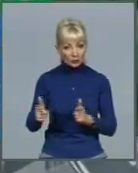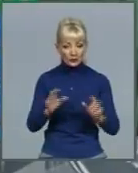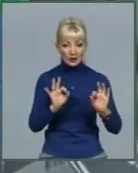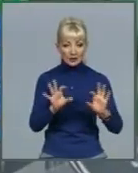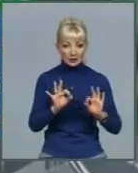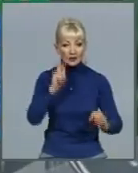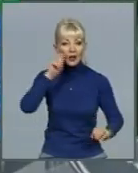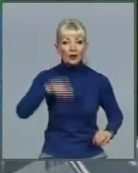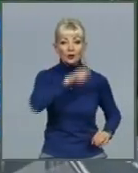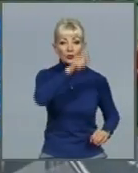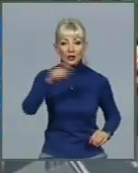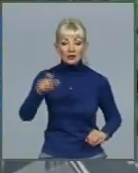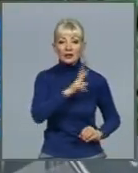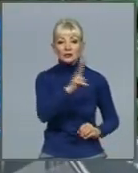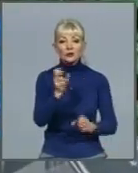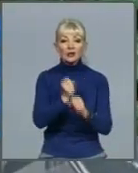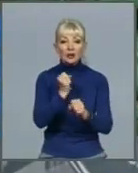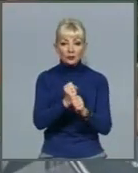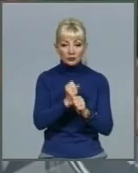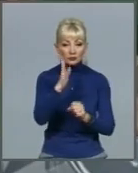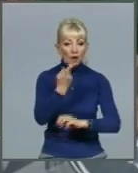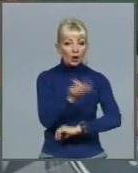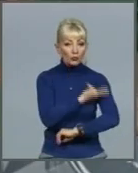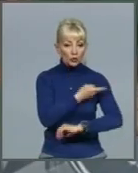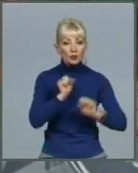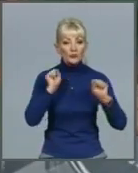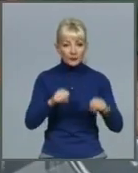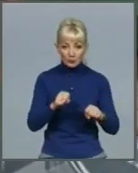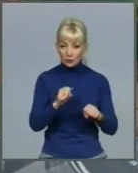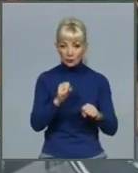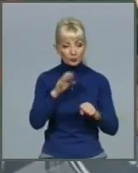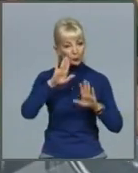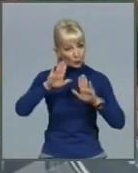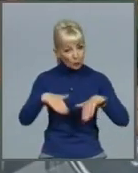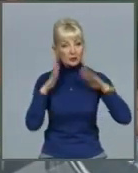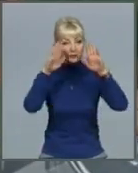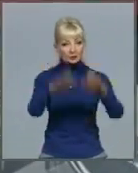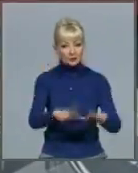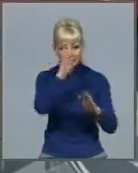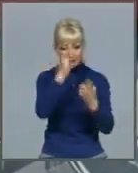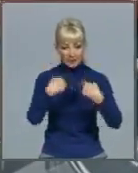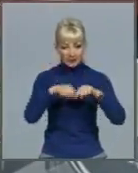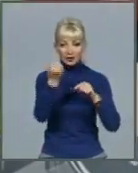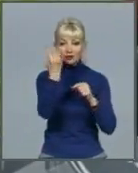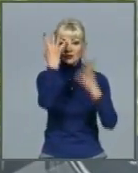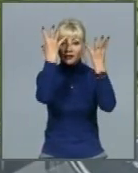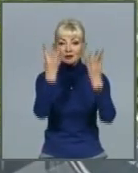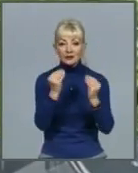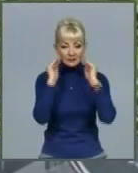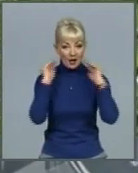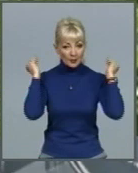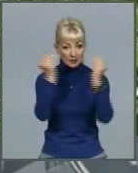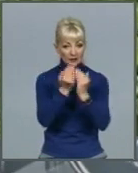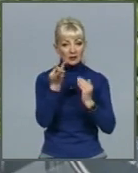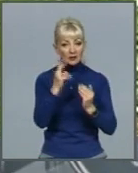Українці, які працюють у Польщі, зможуть не проходити після прибуття до країни 14-денну обсервацію. Для заробітчан